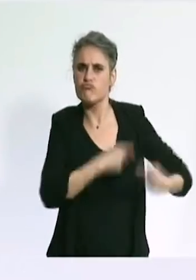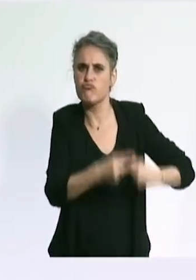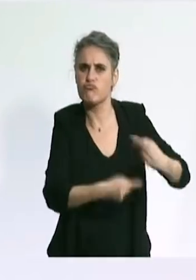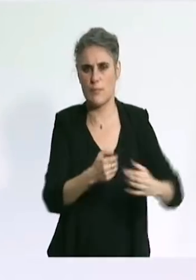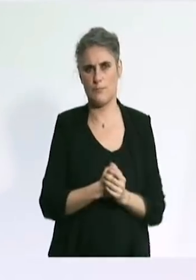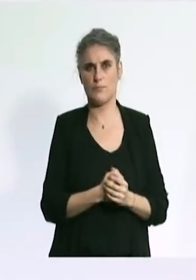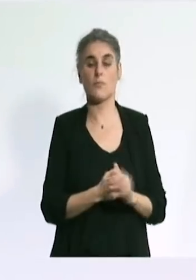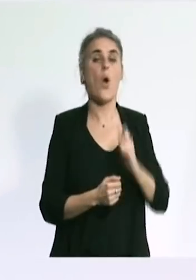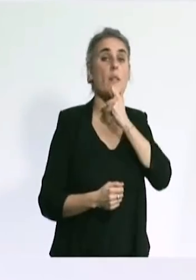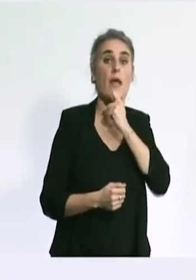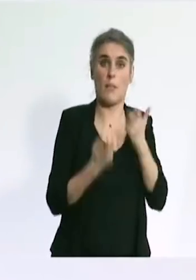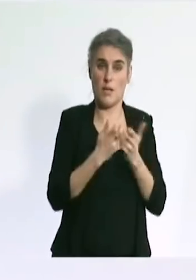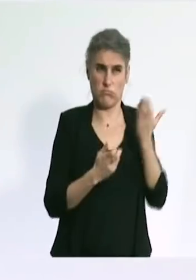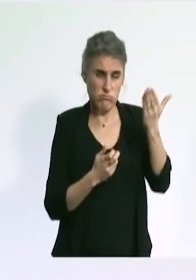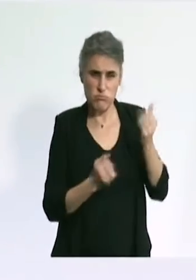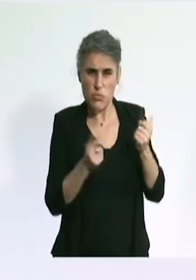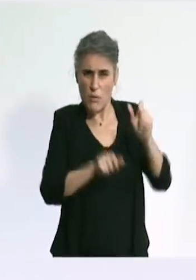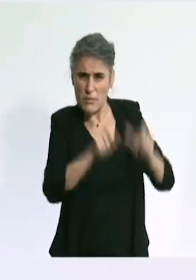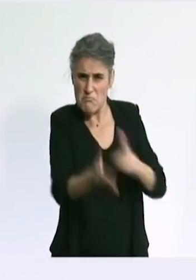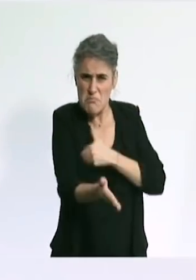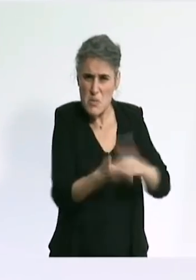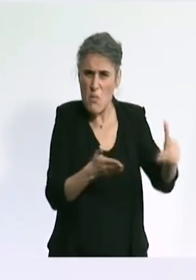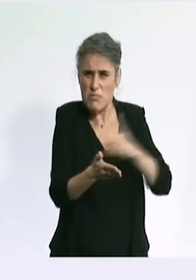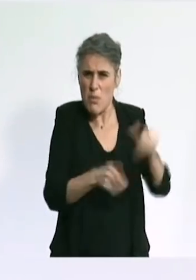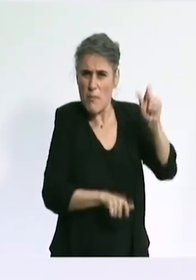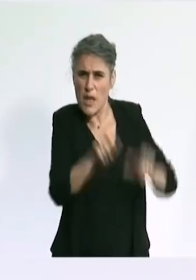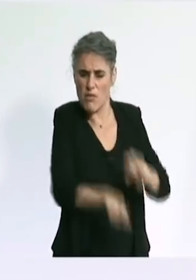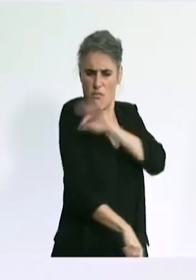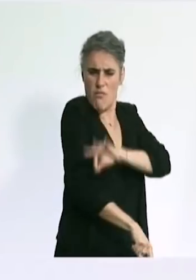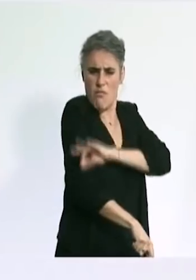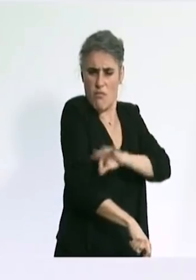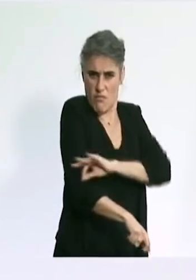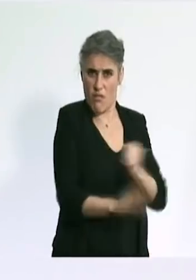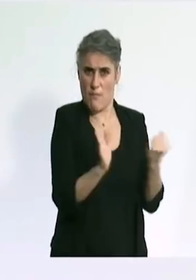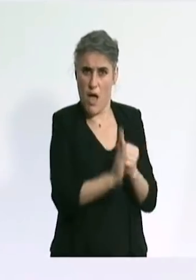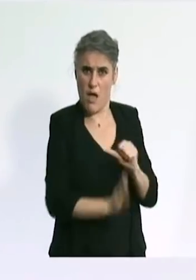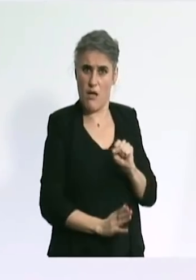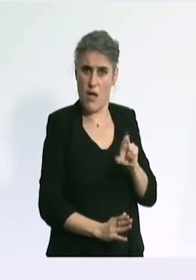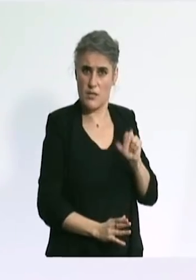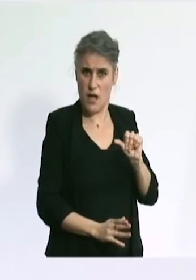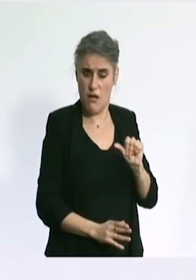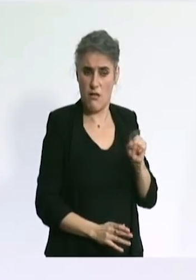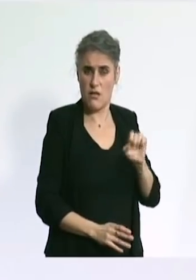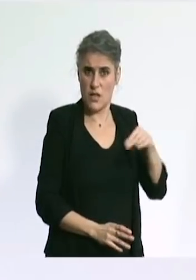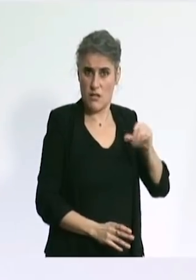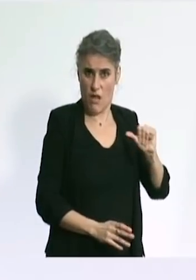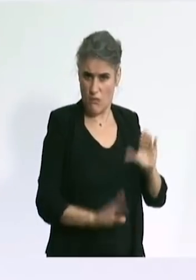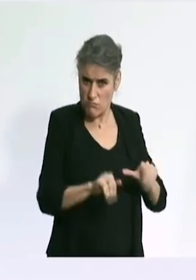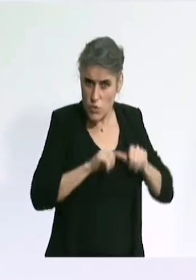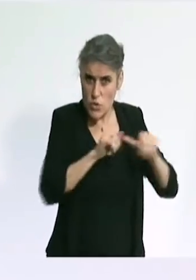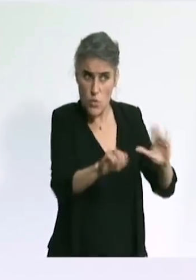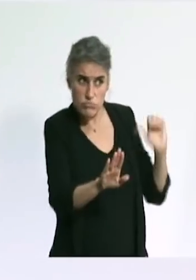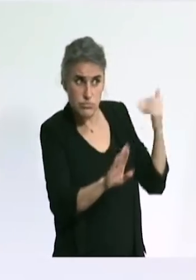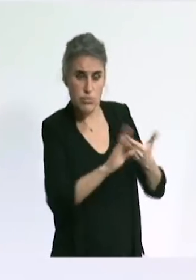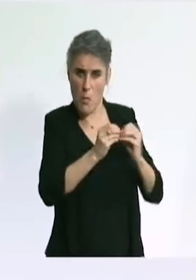des millions d'habitants avec le vaccin AstraZeneca en juin à poursuivre la campagne vaccinale et n'a pas objectivé à très large échelle de